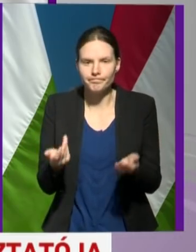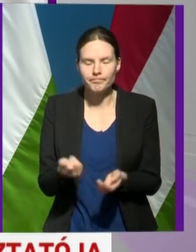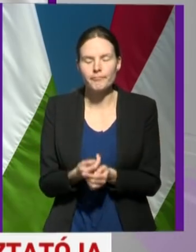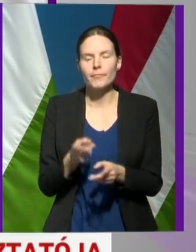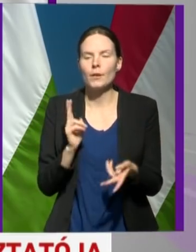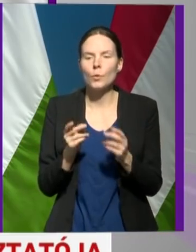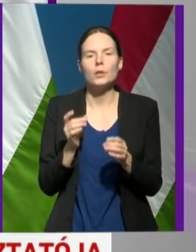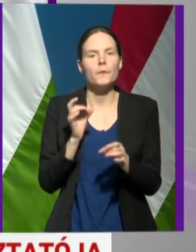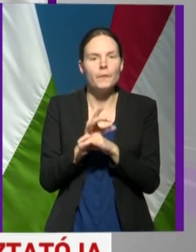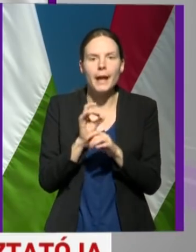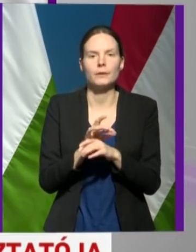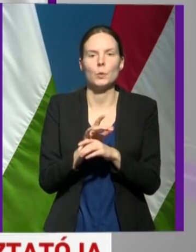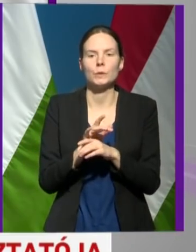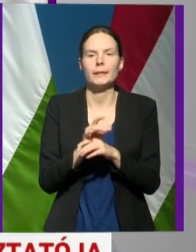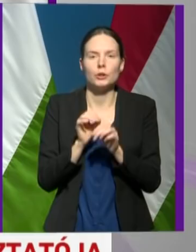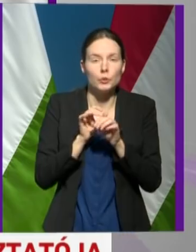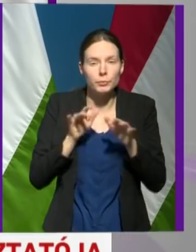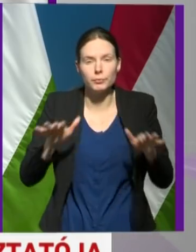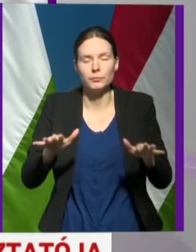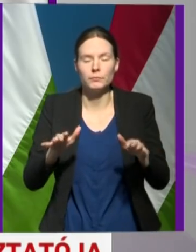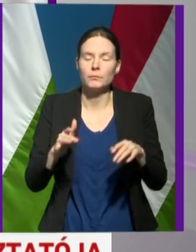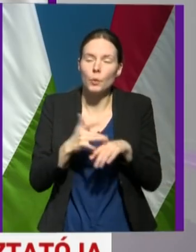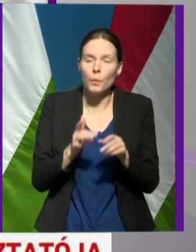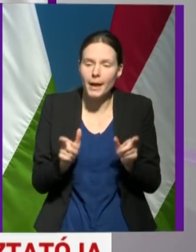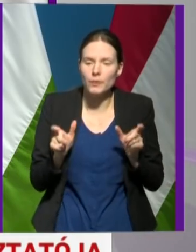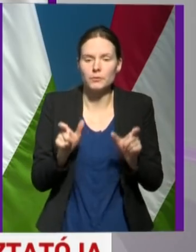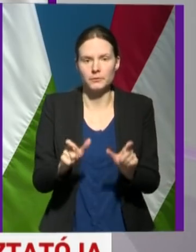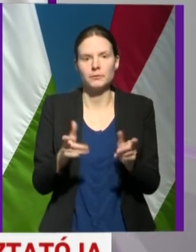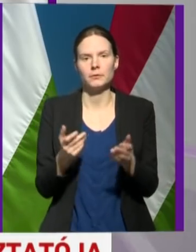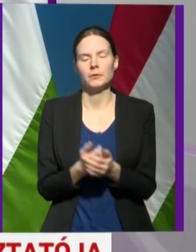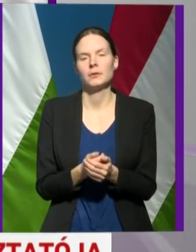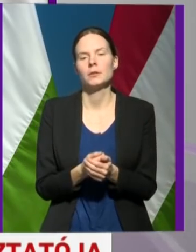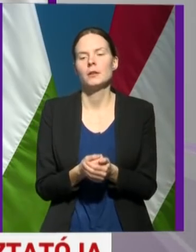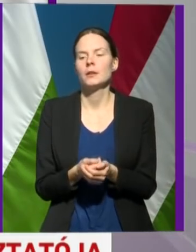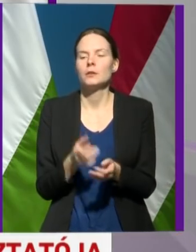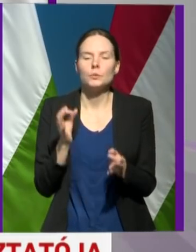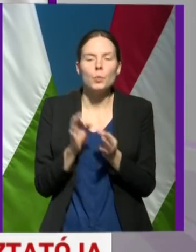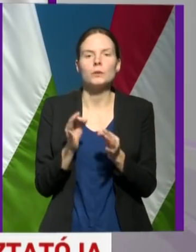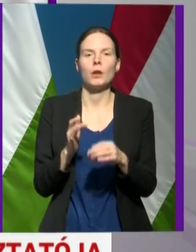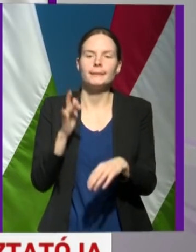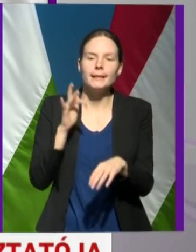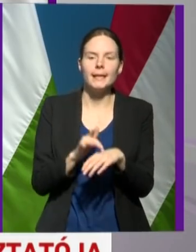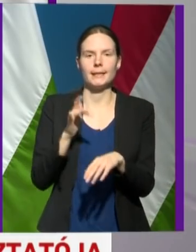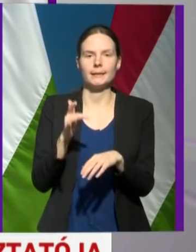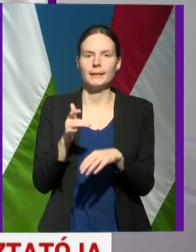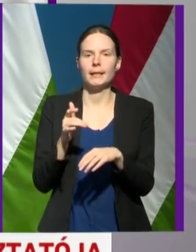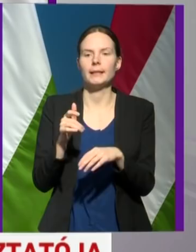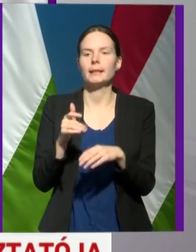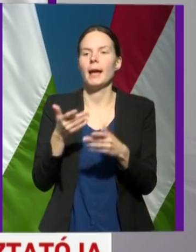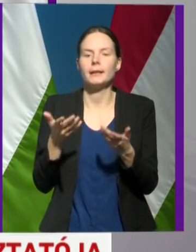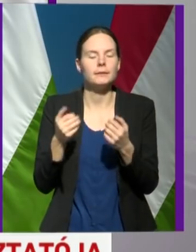hogy a fertőzés terjedését megakadályozzuk, és pont a legérzékenyebb, a